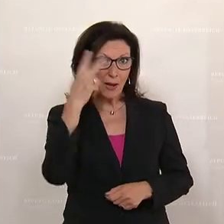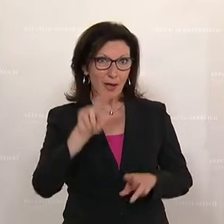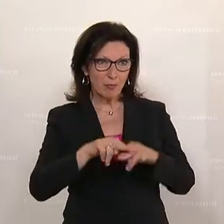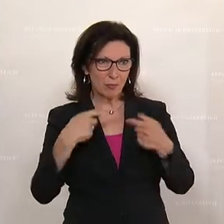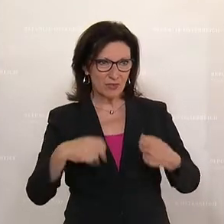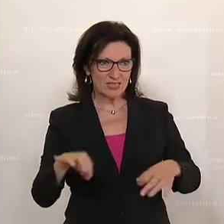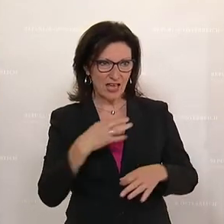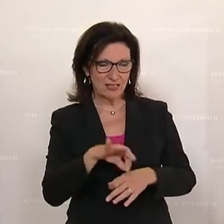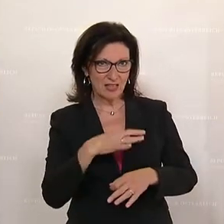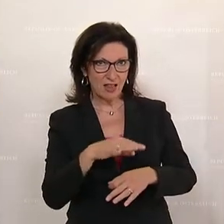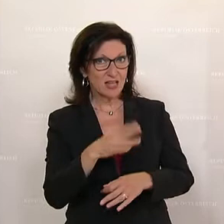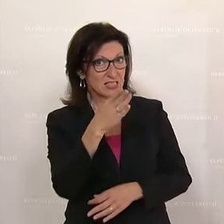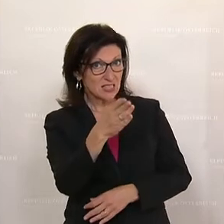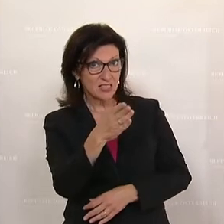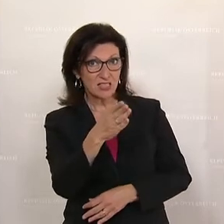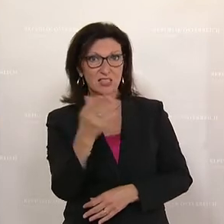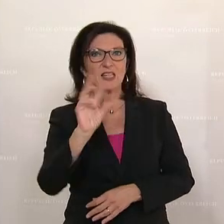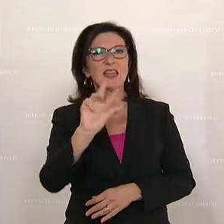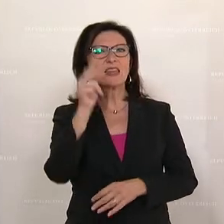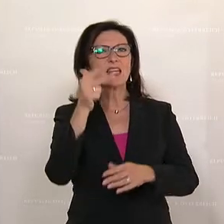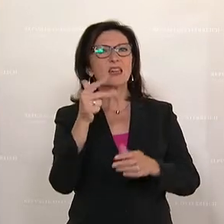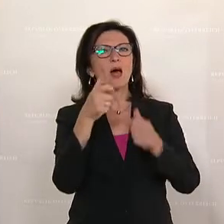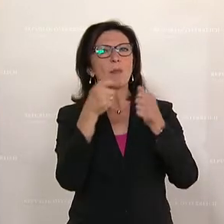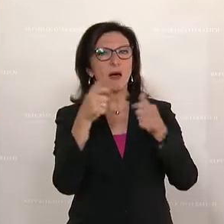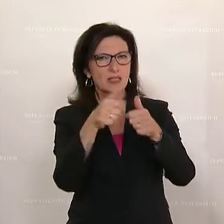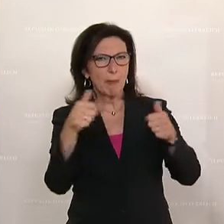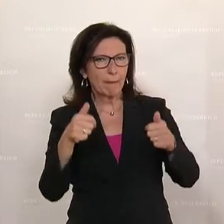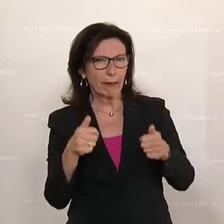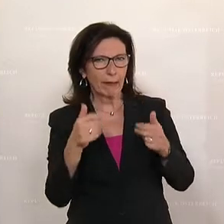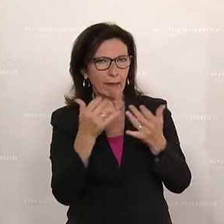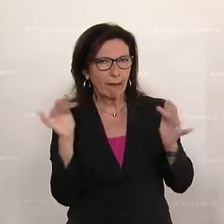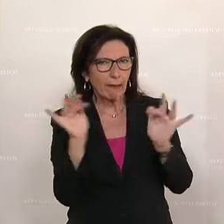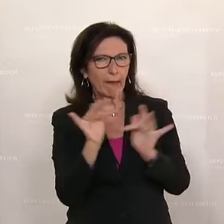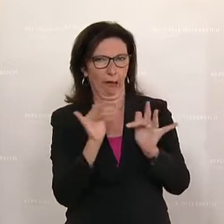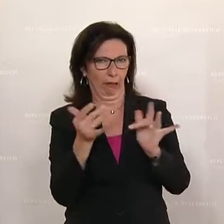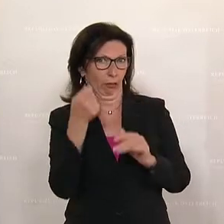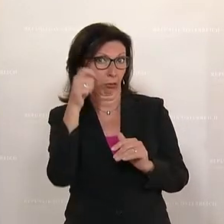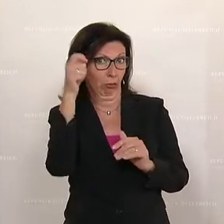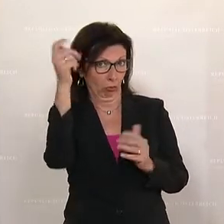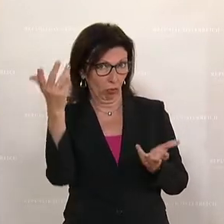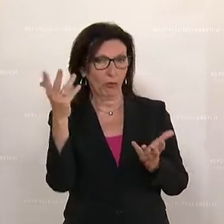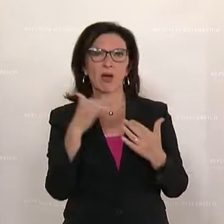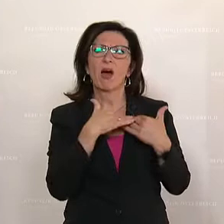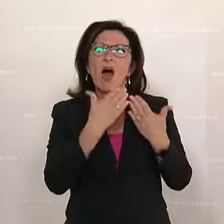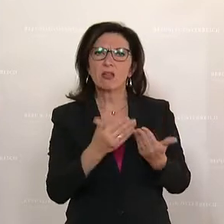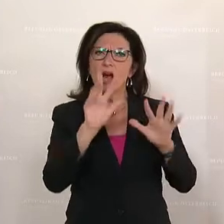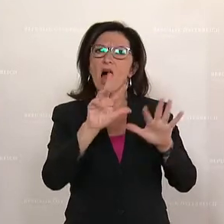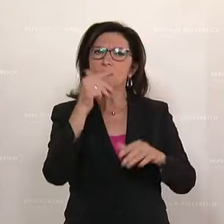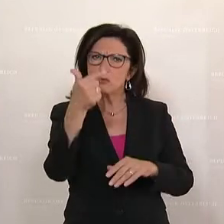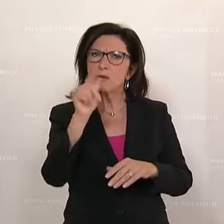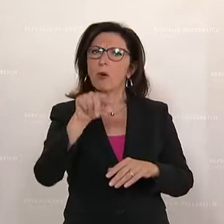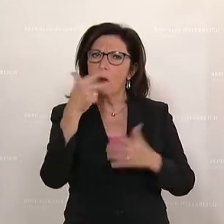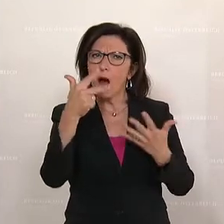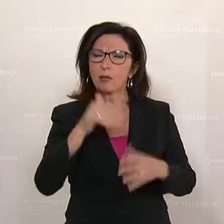Obwohl Sie durch das dritte Maßnahmenpaket gegen die Teuerung Entlastungen von 28,8 Milliarden